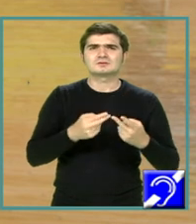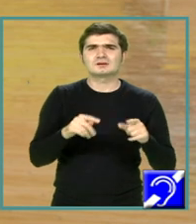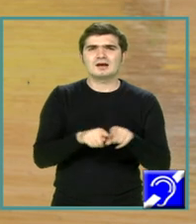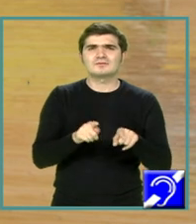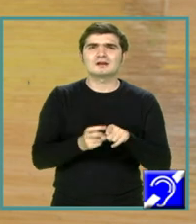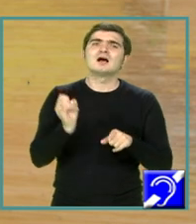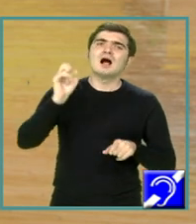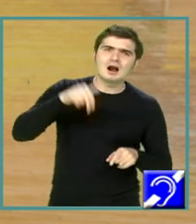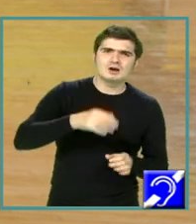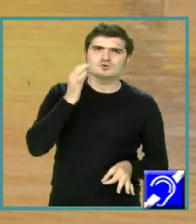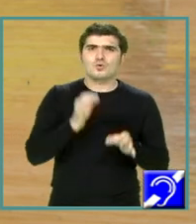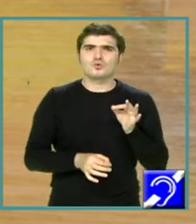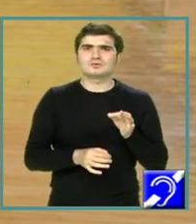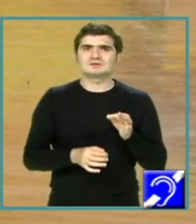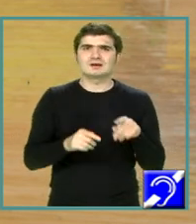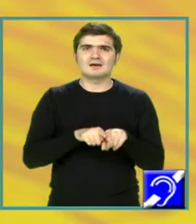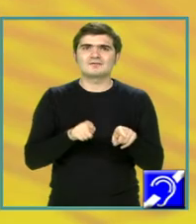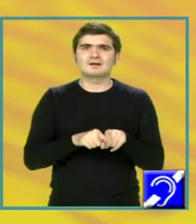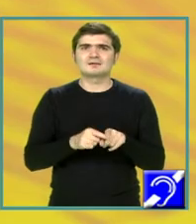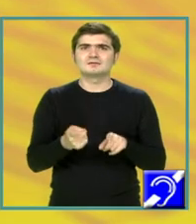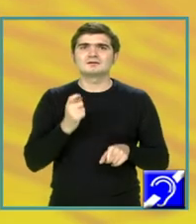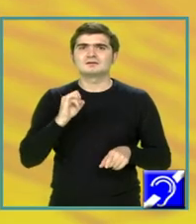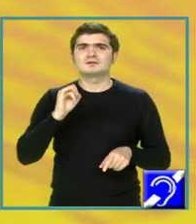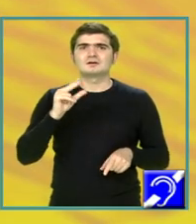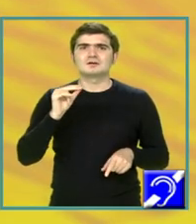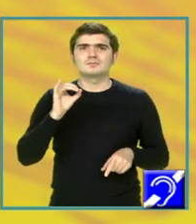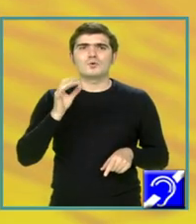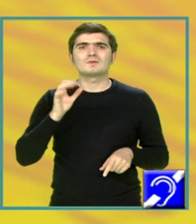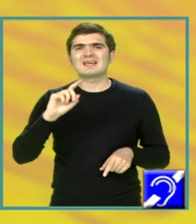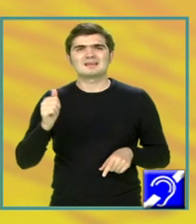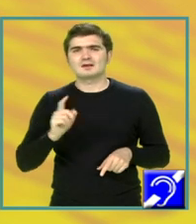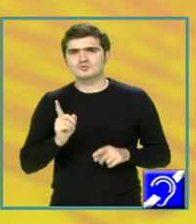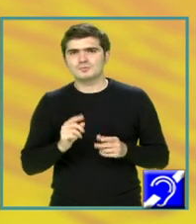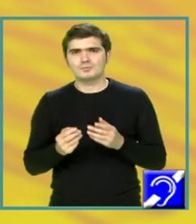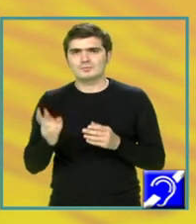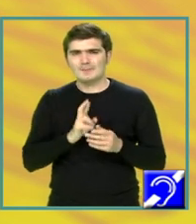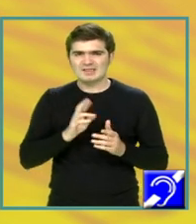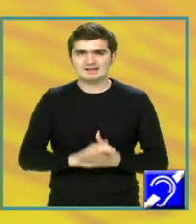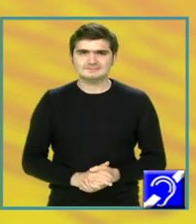concluzie conectori ai ipotezei. Am încercat să